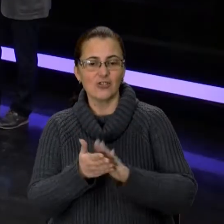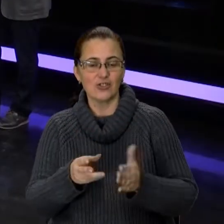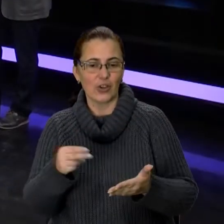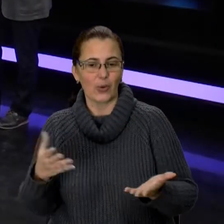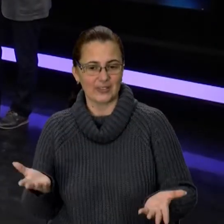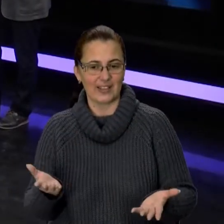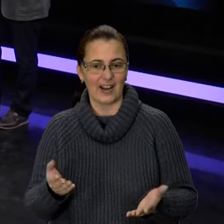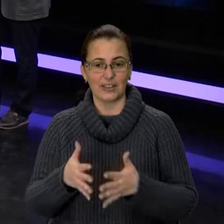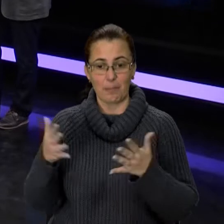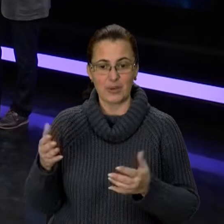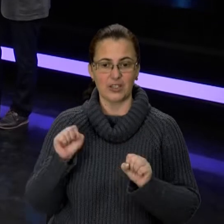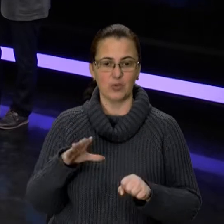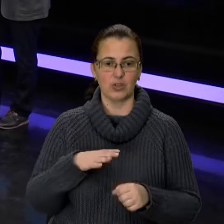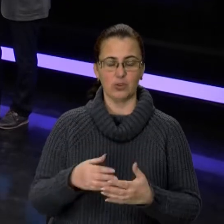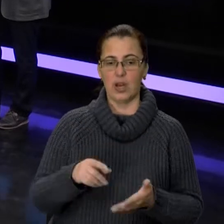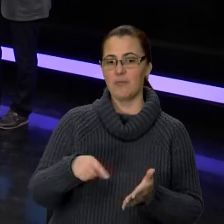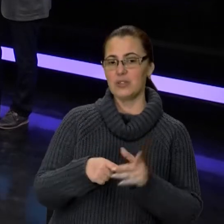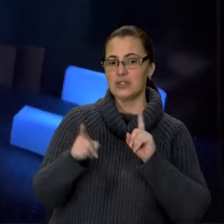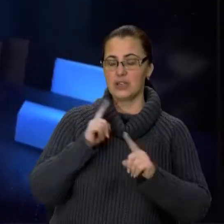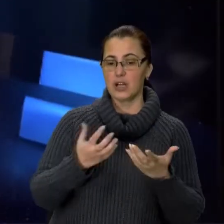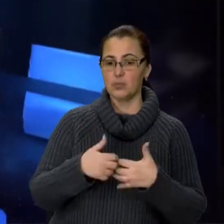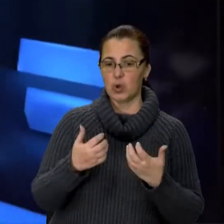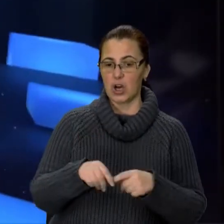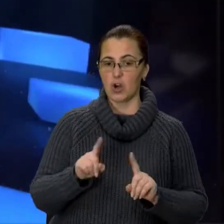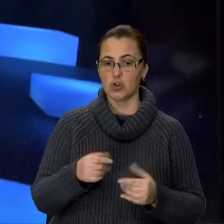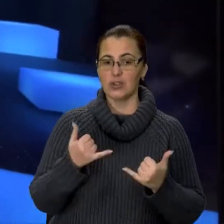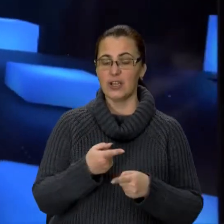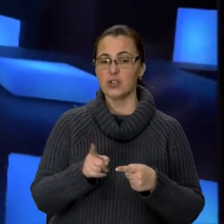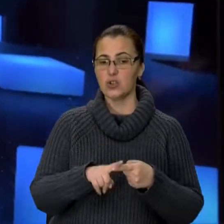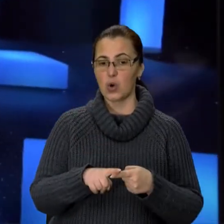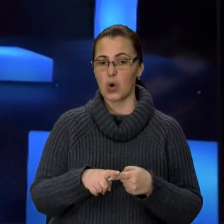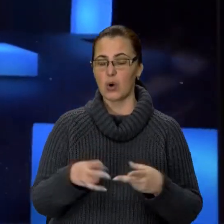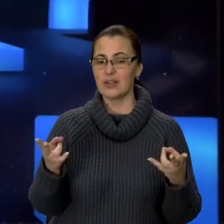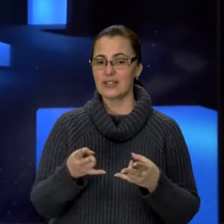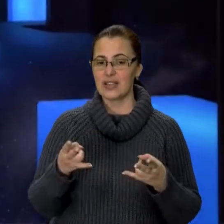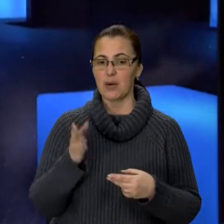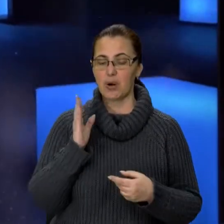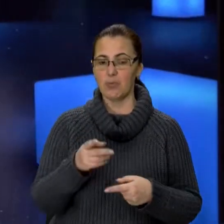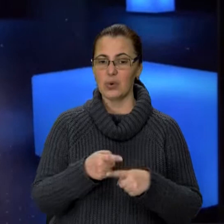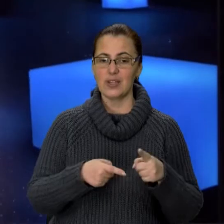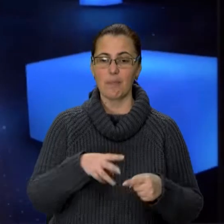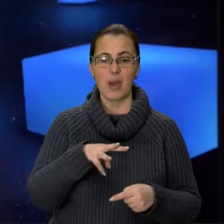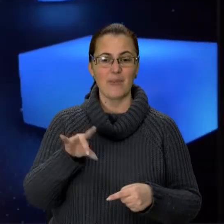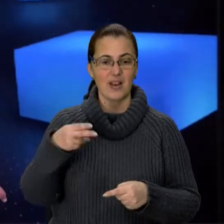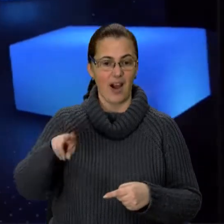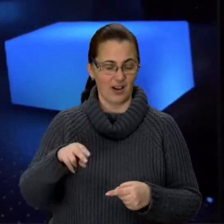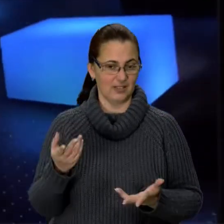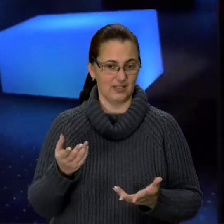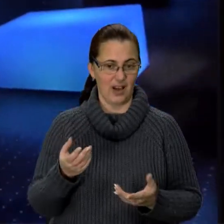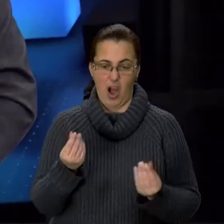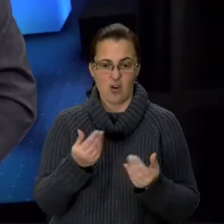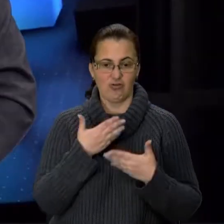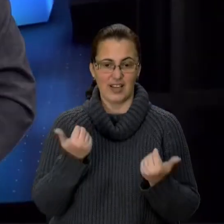З іншого боку, Марії теж порахували, що для цього знадобиться бюджетних, ну, десь півмільярда, і містобідне, таких грошей немає. А